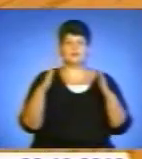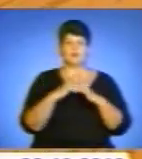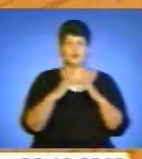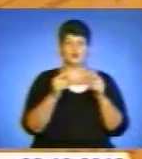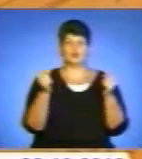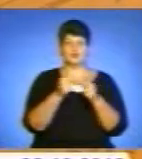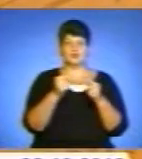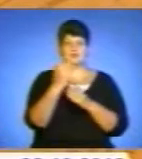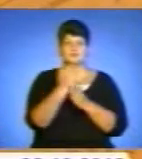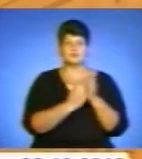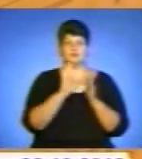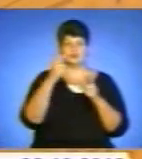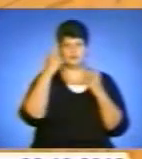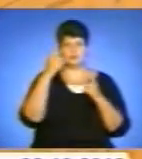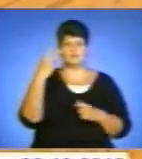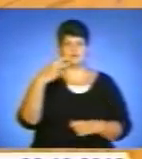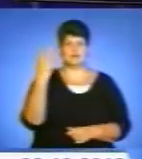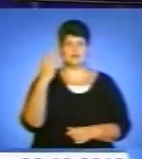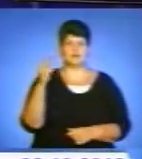будуть відомі 23 жовтня.